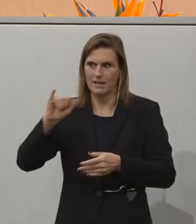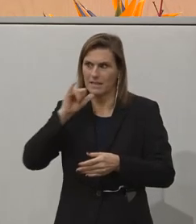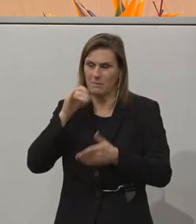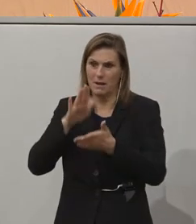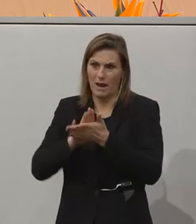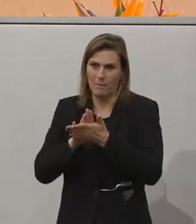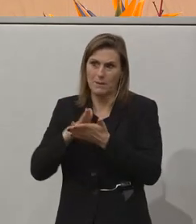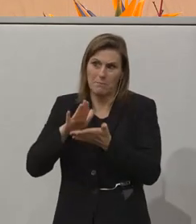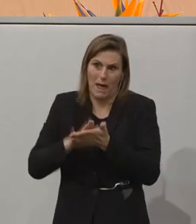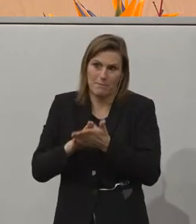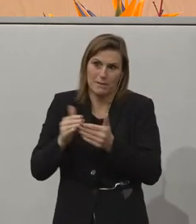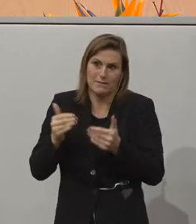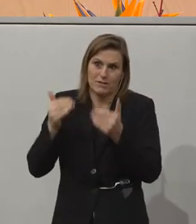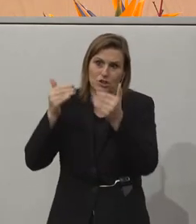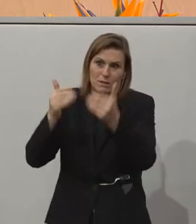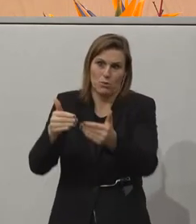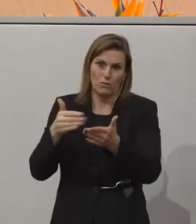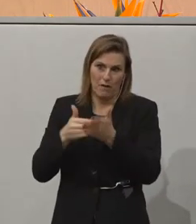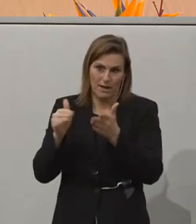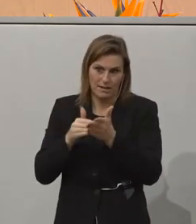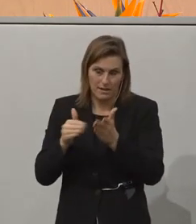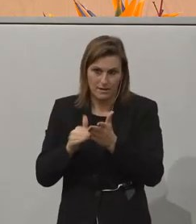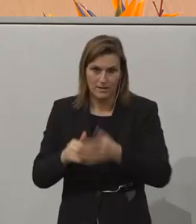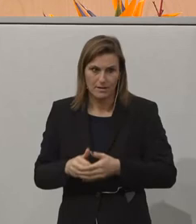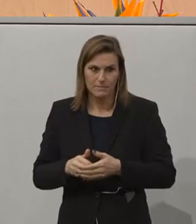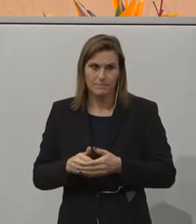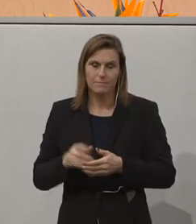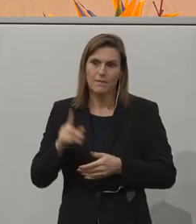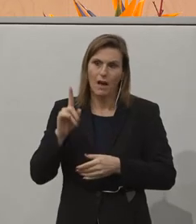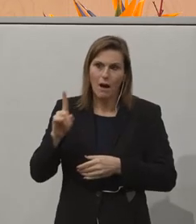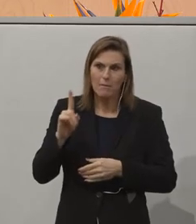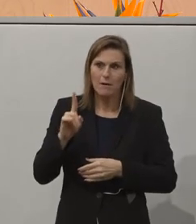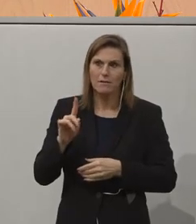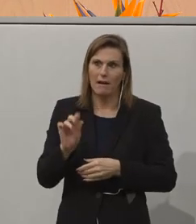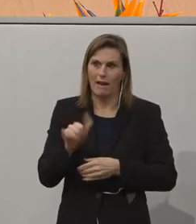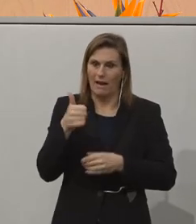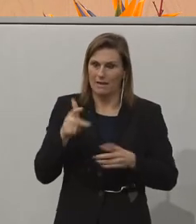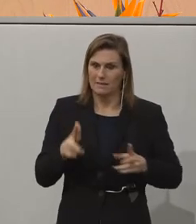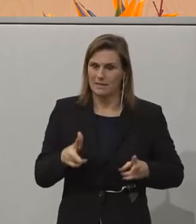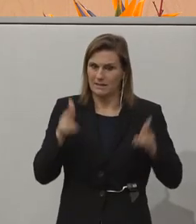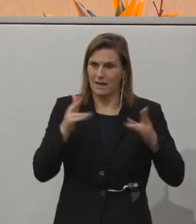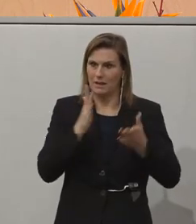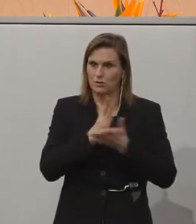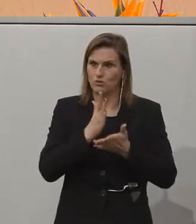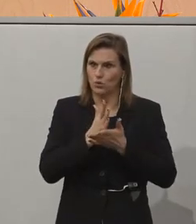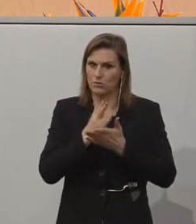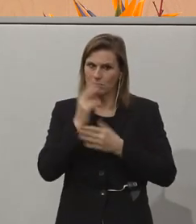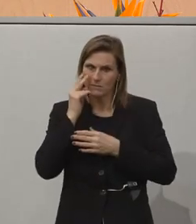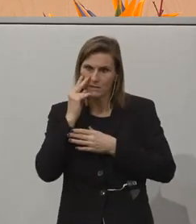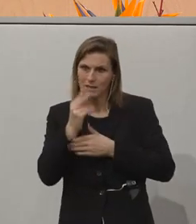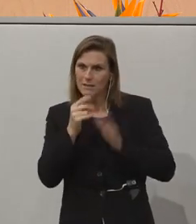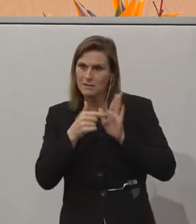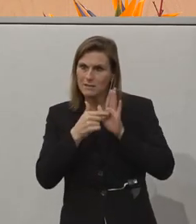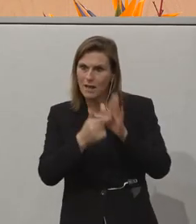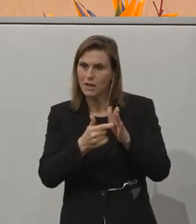schuldig geblieben, die Fortsetzung. Aber Sie haben im ersten Teil mitbekommen, dass gezeigt wurde, dass ein so